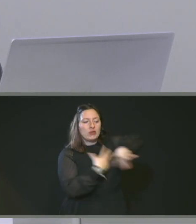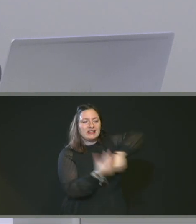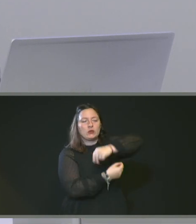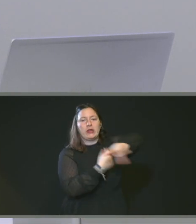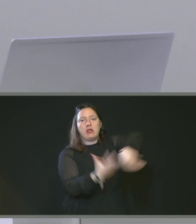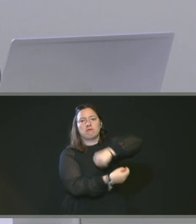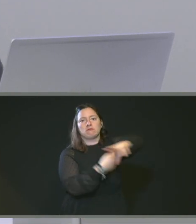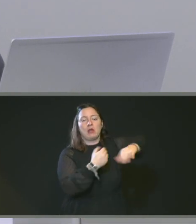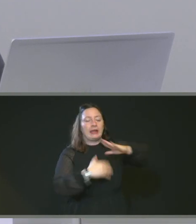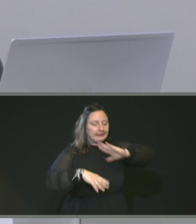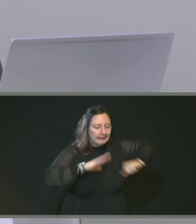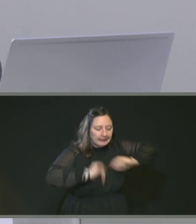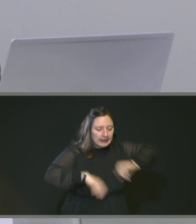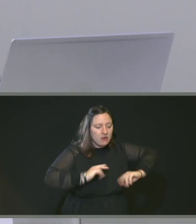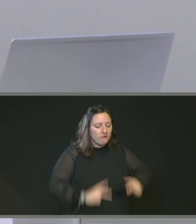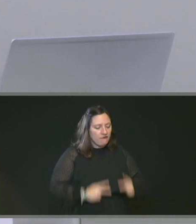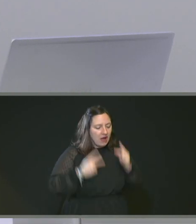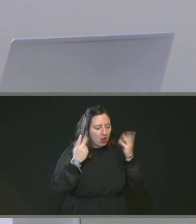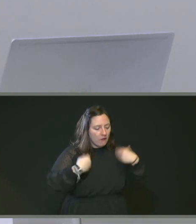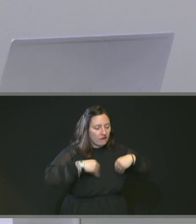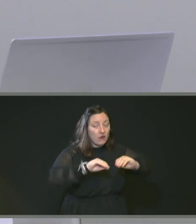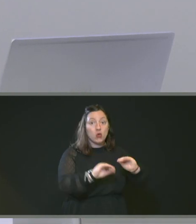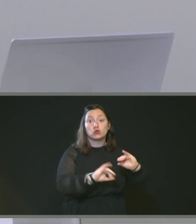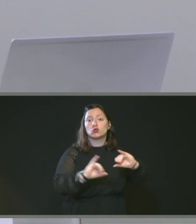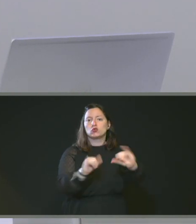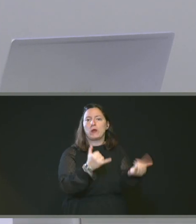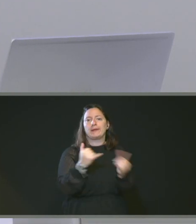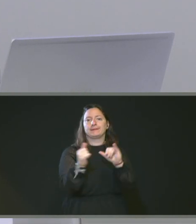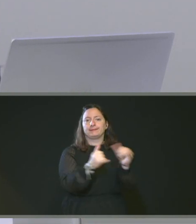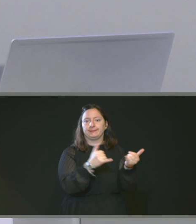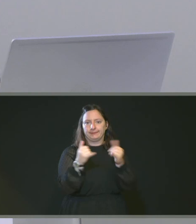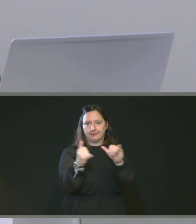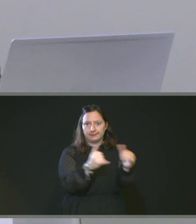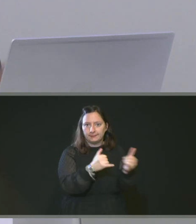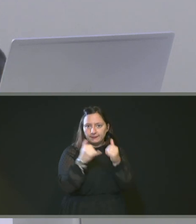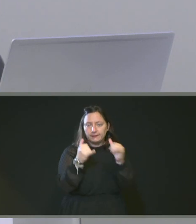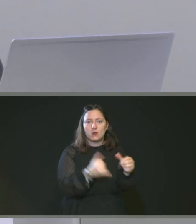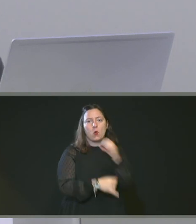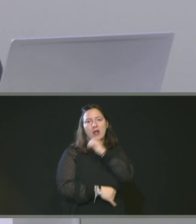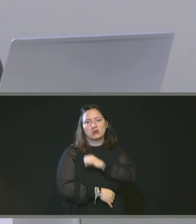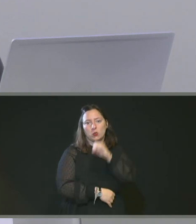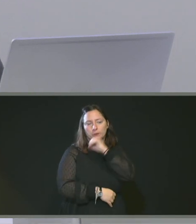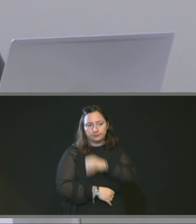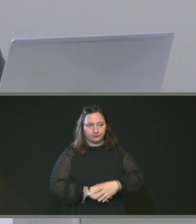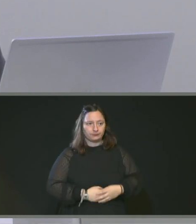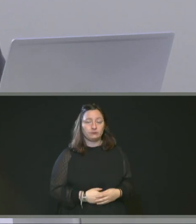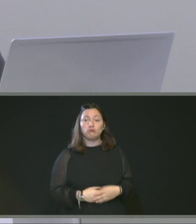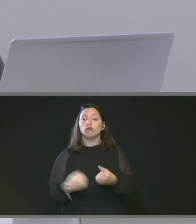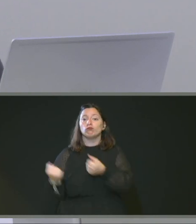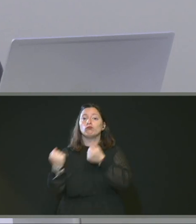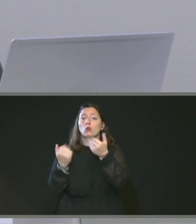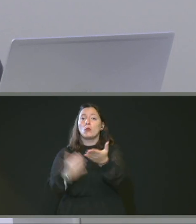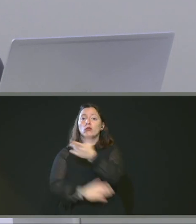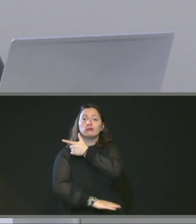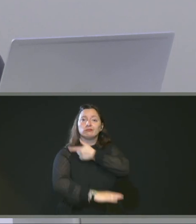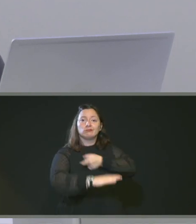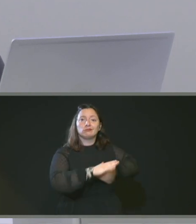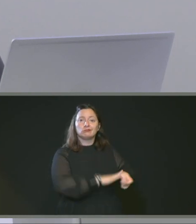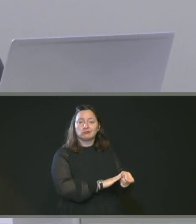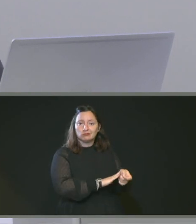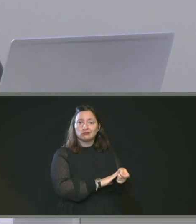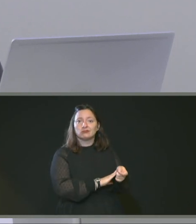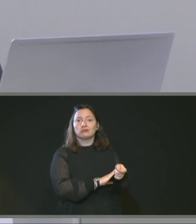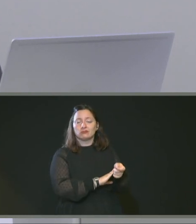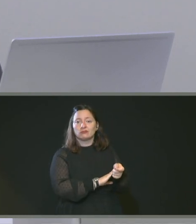collecte, tri, la revalorisation et la revente de jouets et de jeux d'occasion. Donc il vous est proposé d'allouer au titre de ce